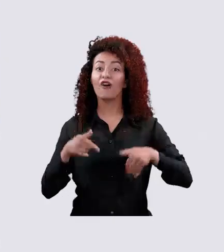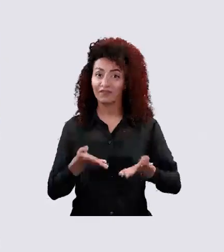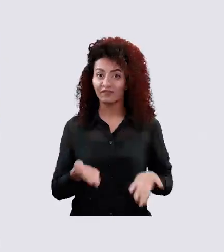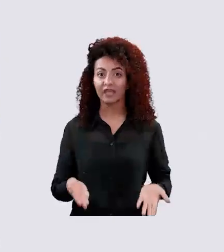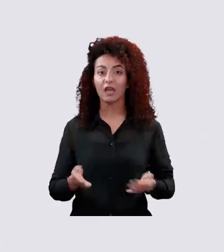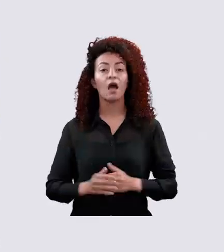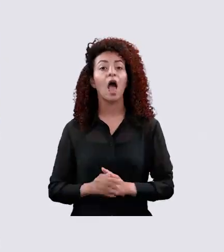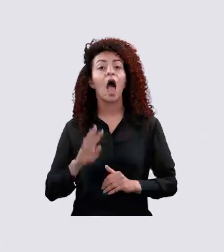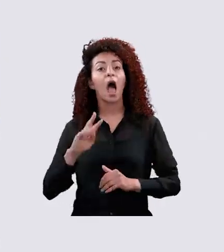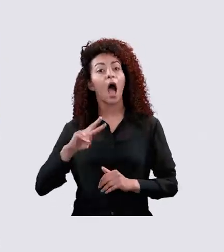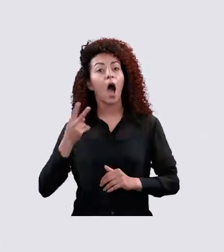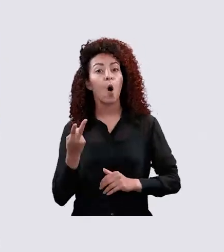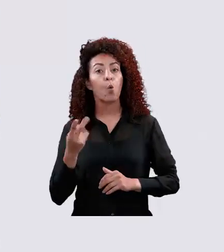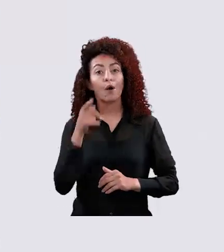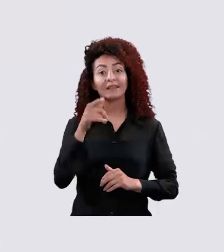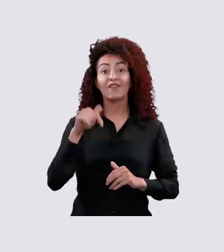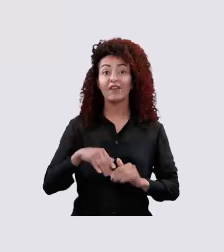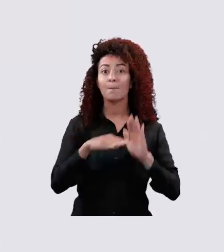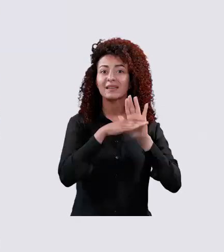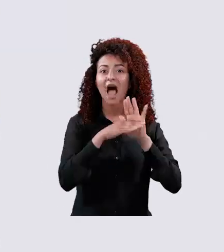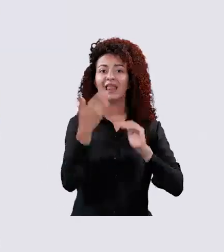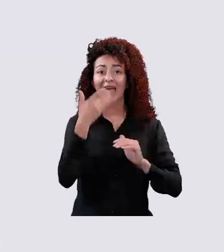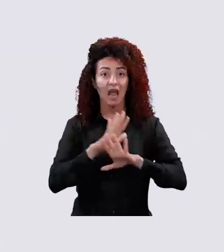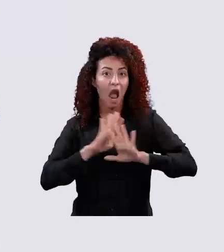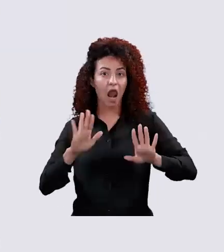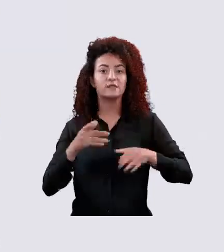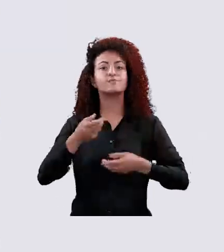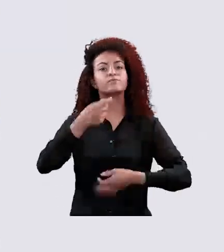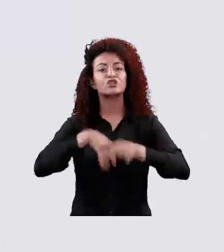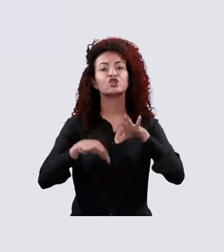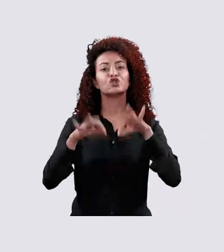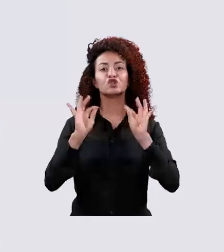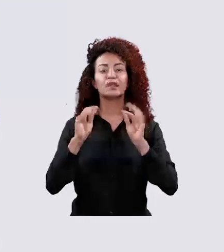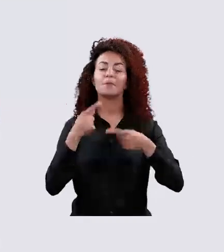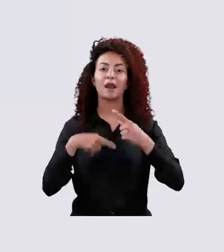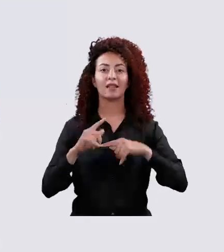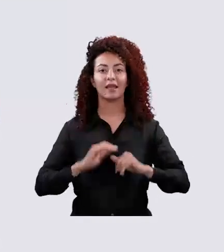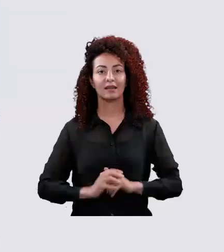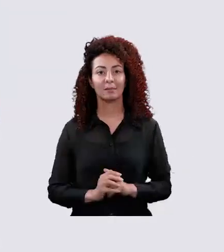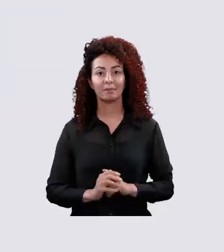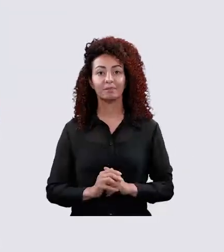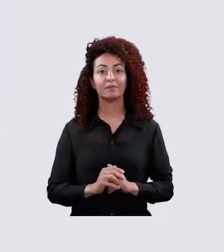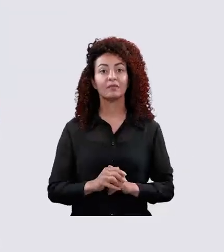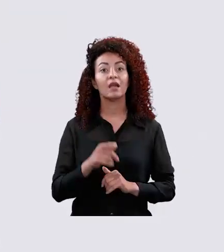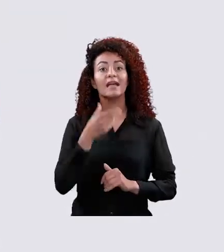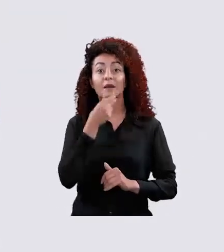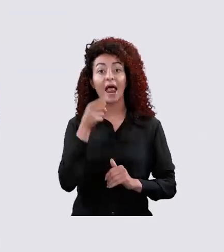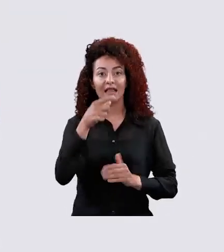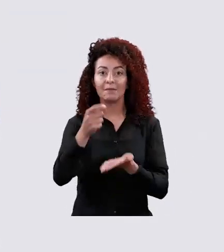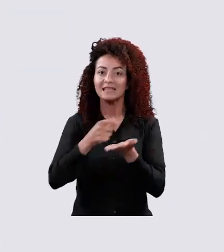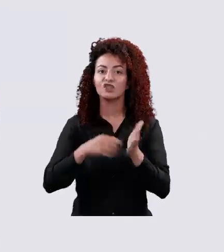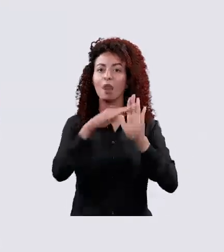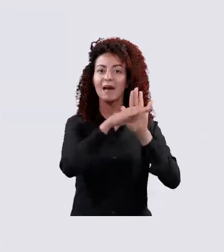الخاصة فيك سارية الصلاحية أو لتجديد البطاقة بحال كانت منتهية الصلاحية وبالتالي